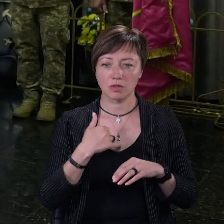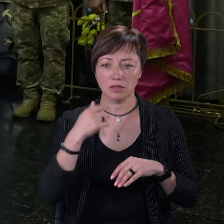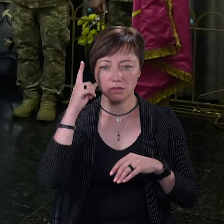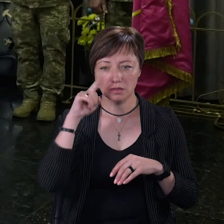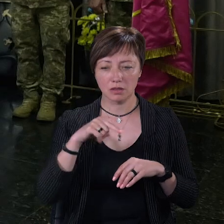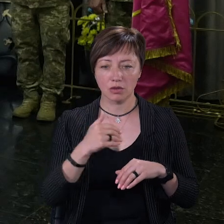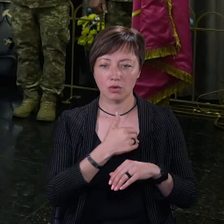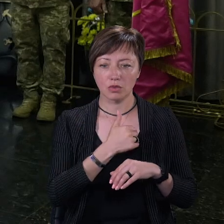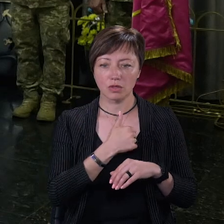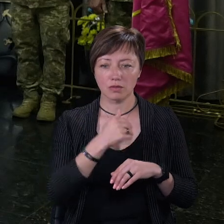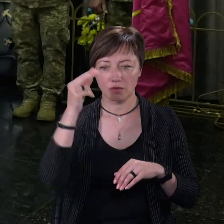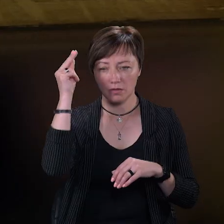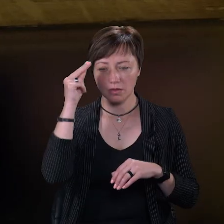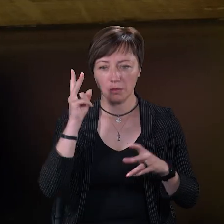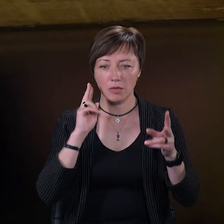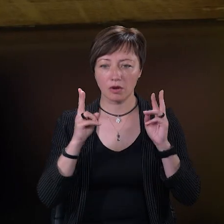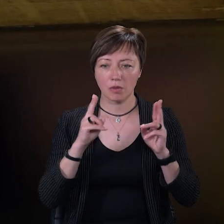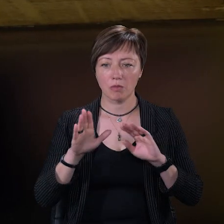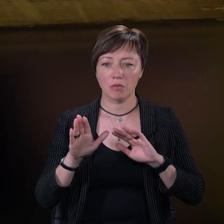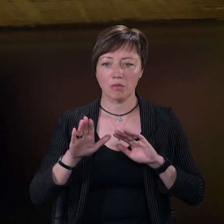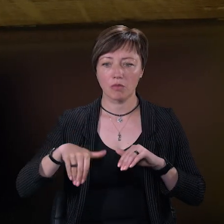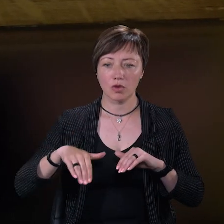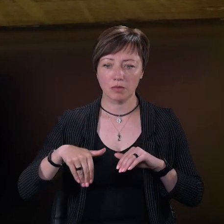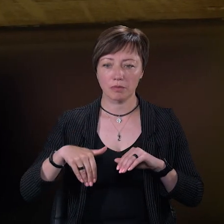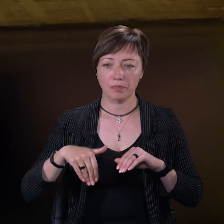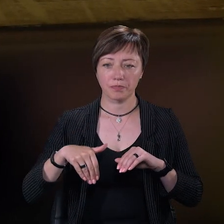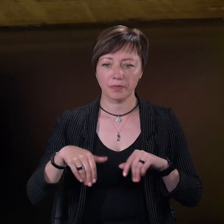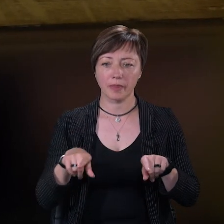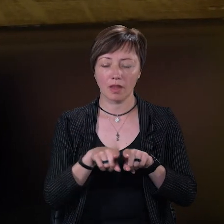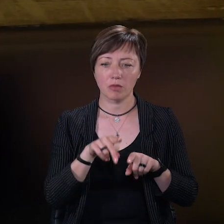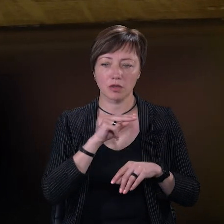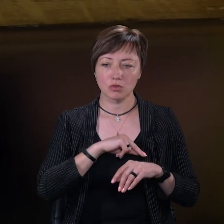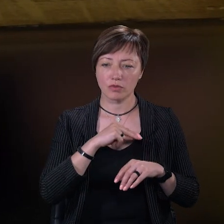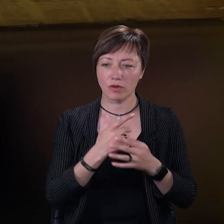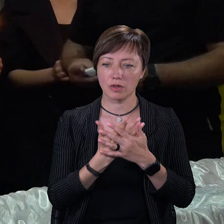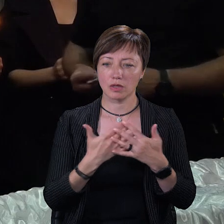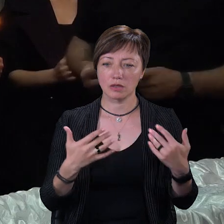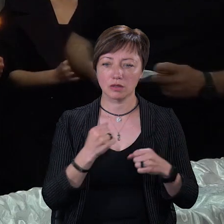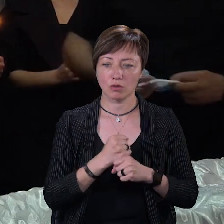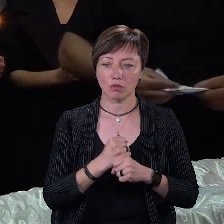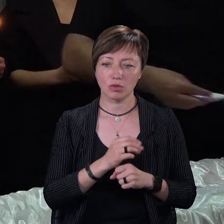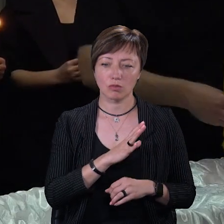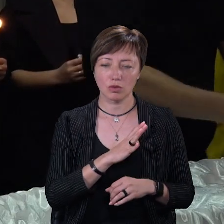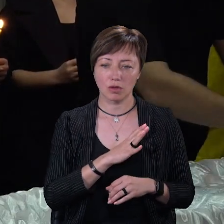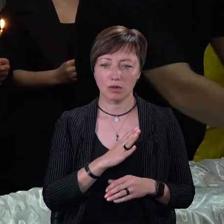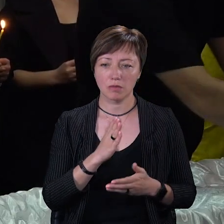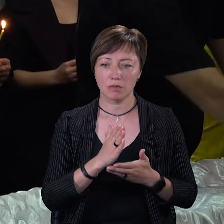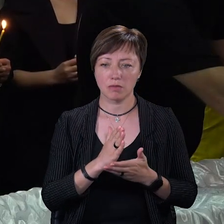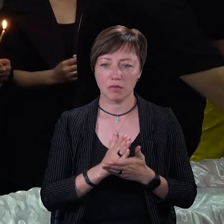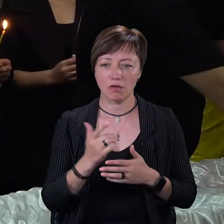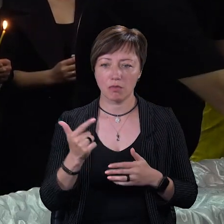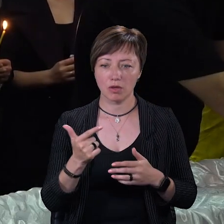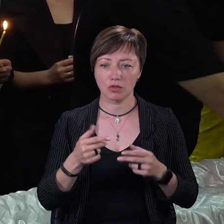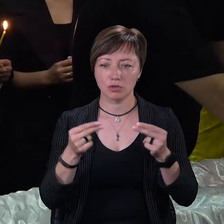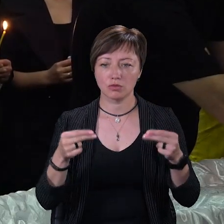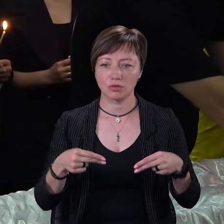відомо, хотів вивчитись на перукарі, потім так працював, різна робота була. Мав громадянський шлюб,